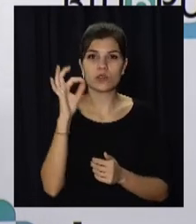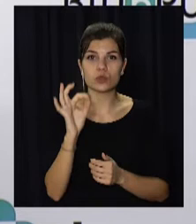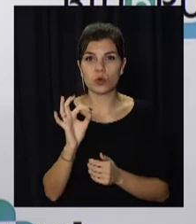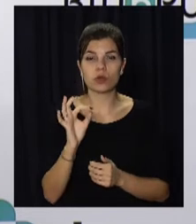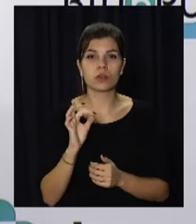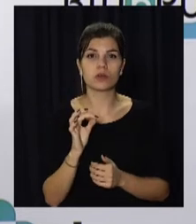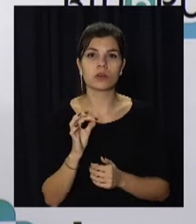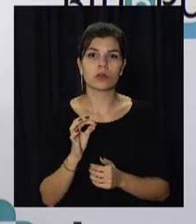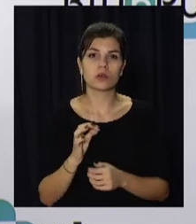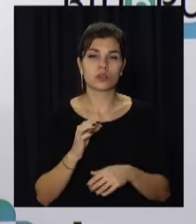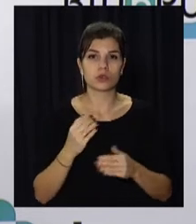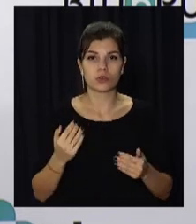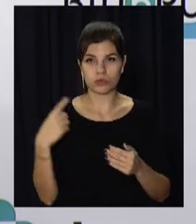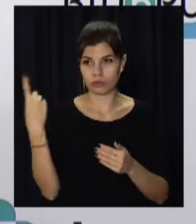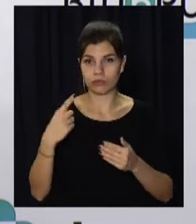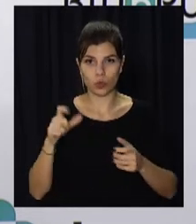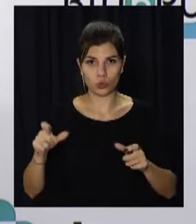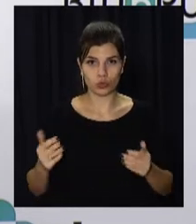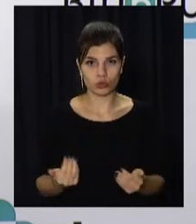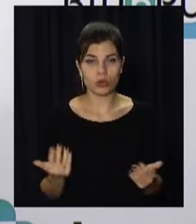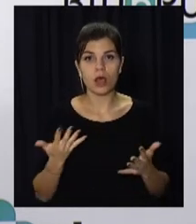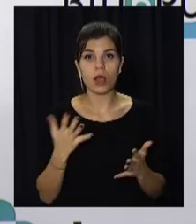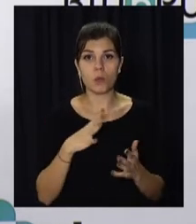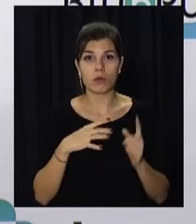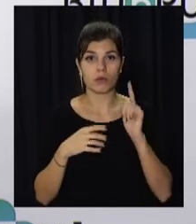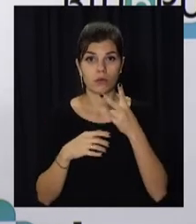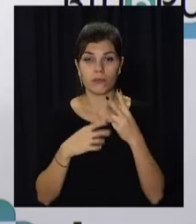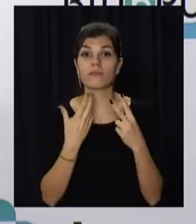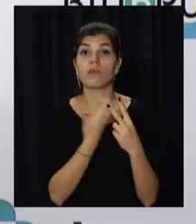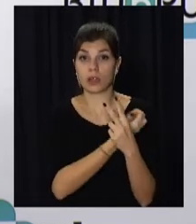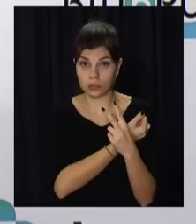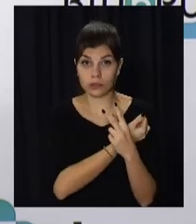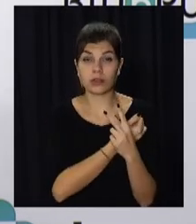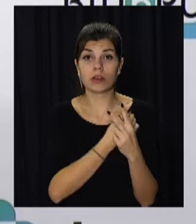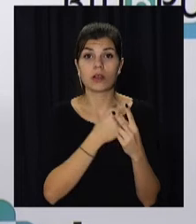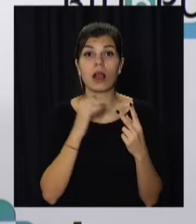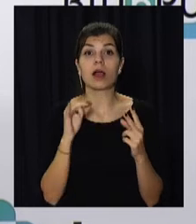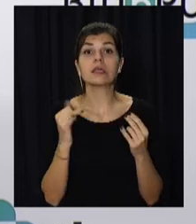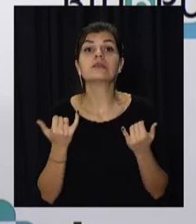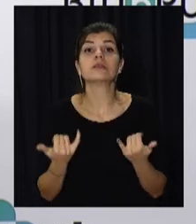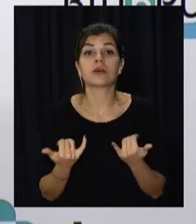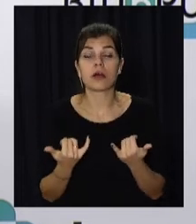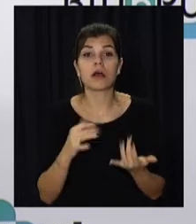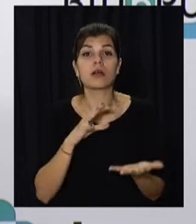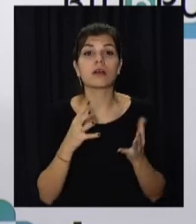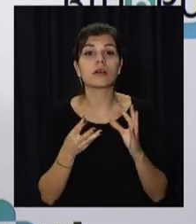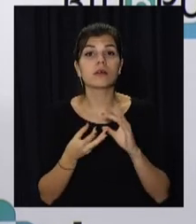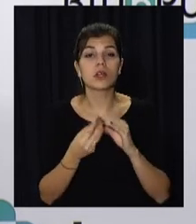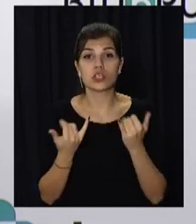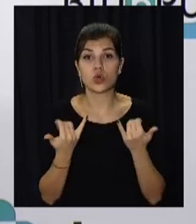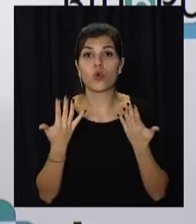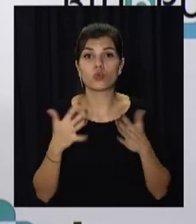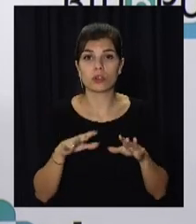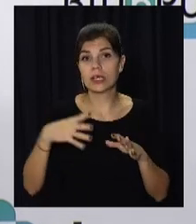жителі області, які мали дві дози вакцини і зараз це вже